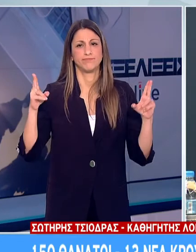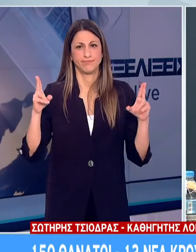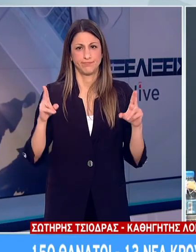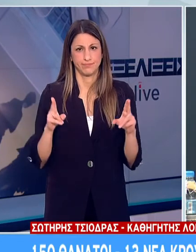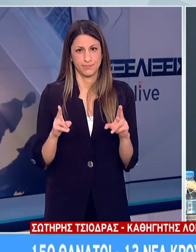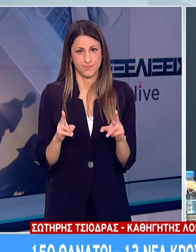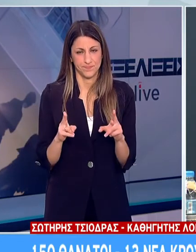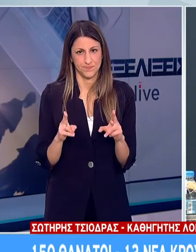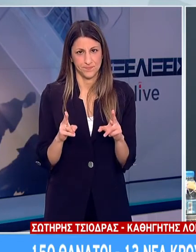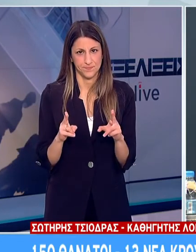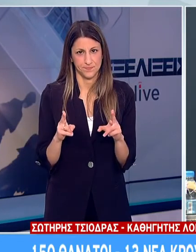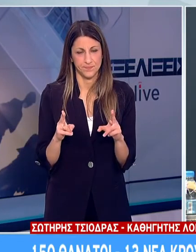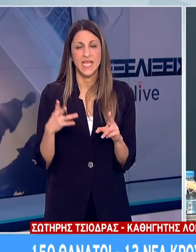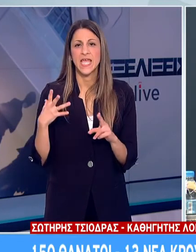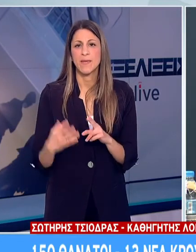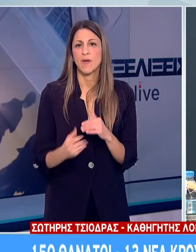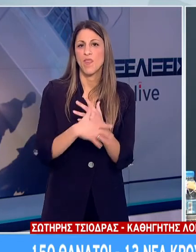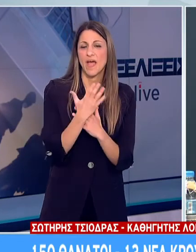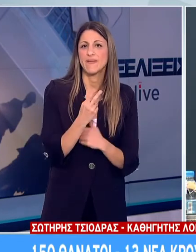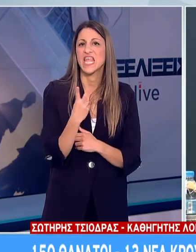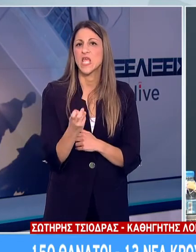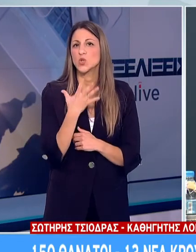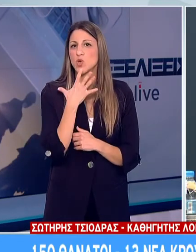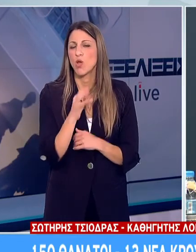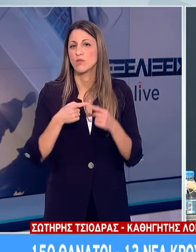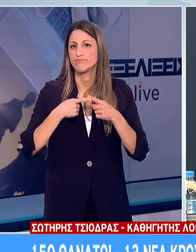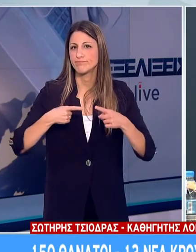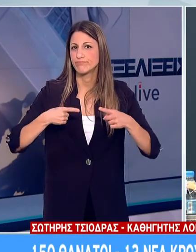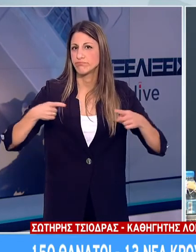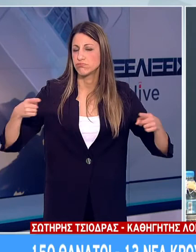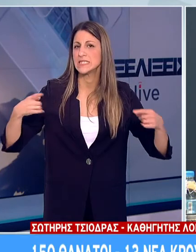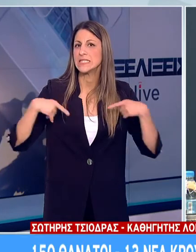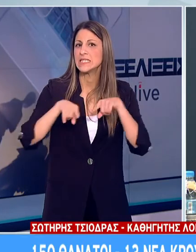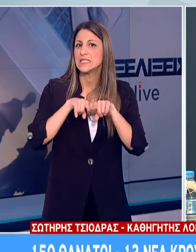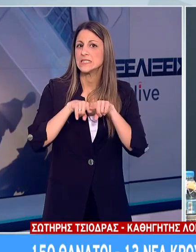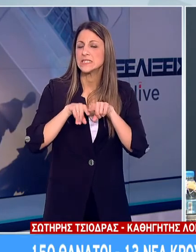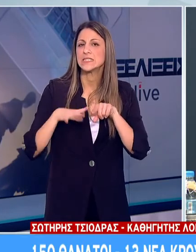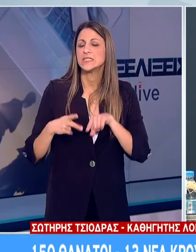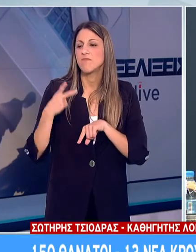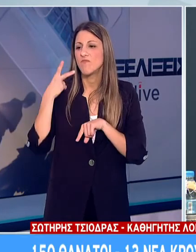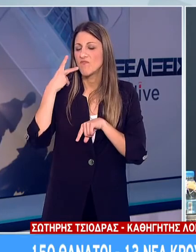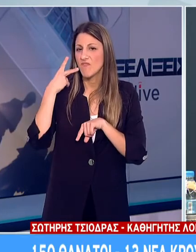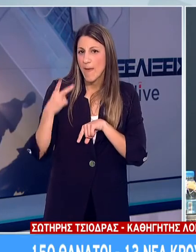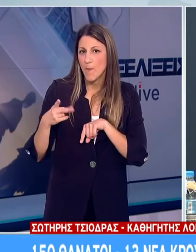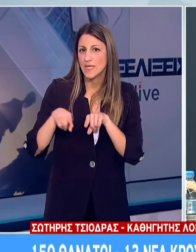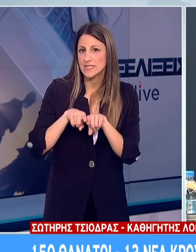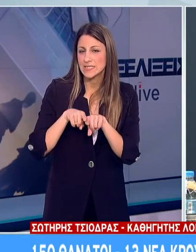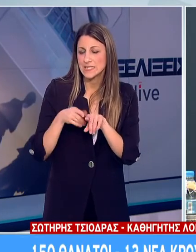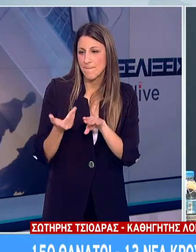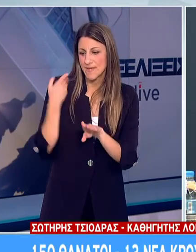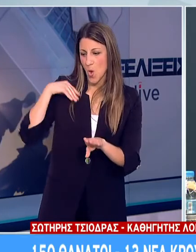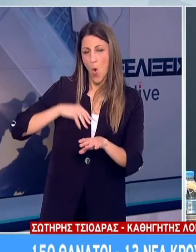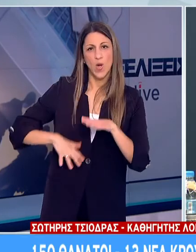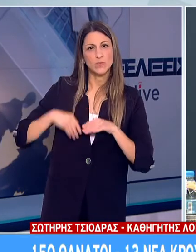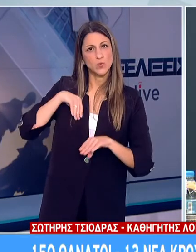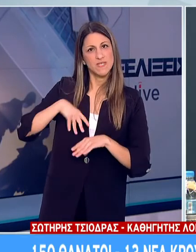τουλάχιστον 15 με 20 διαφορετικούς λόγους που μπορεί να συμβαίνει αυτό δεν είναι απαραίτητο κάτι που βλέπουμε στην επιδημιολογία να έχει και βιολογική συσχέτηση